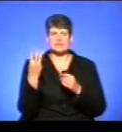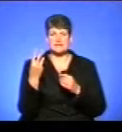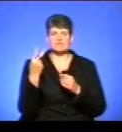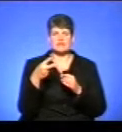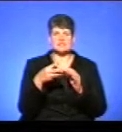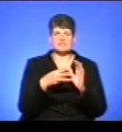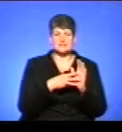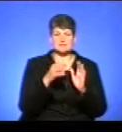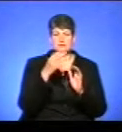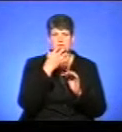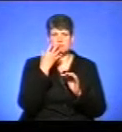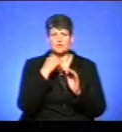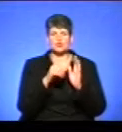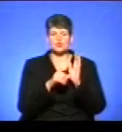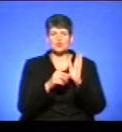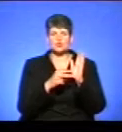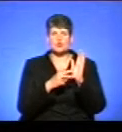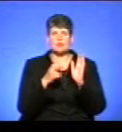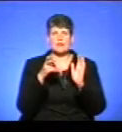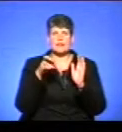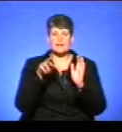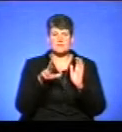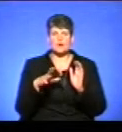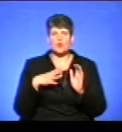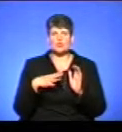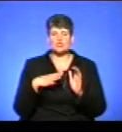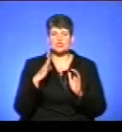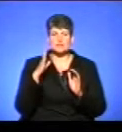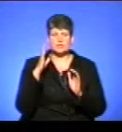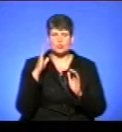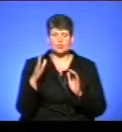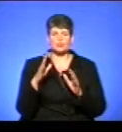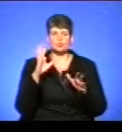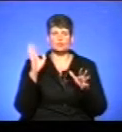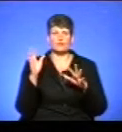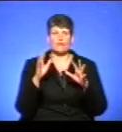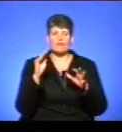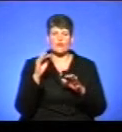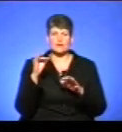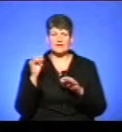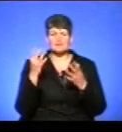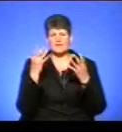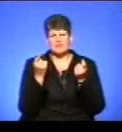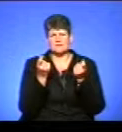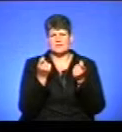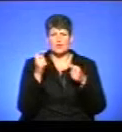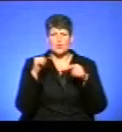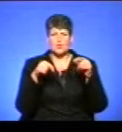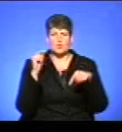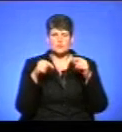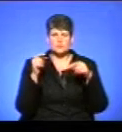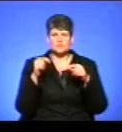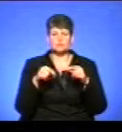градусів тепла. Шостого-сьомого липня очікується проходження атмосферних фронтів. Тому в день короткочасні грузові